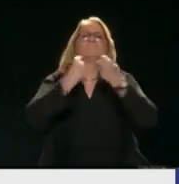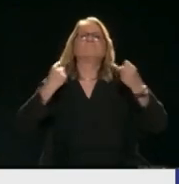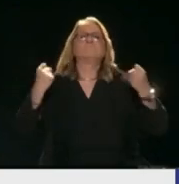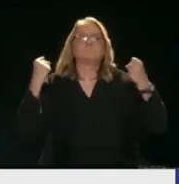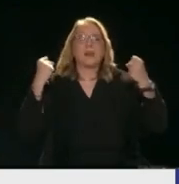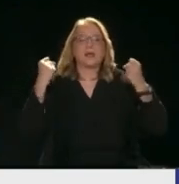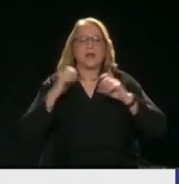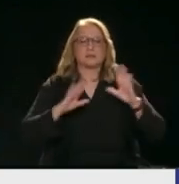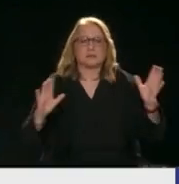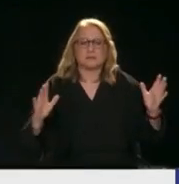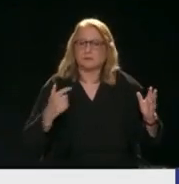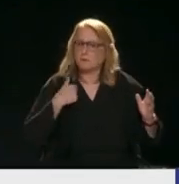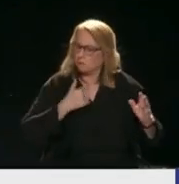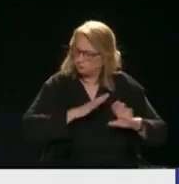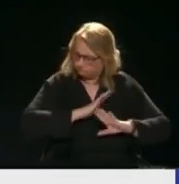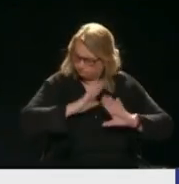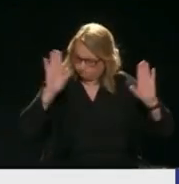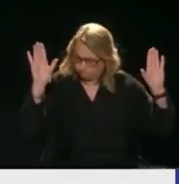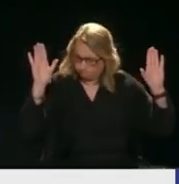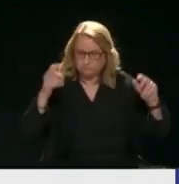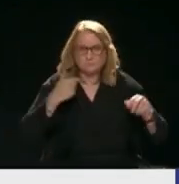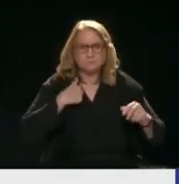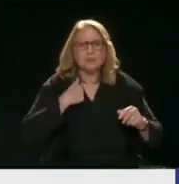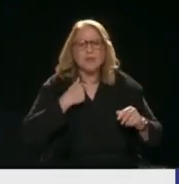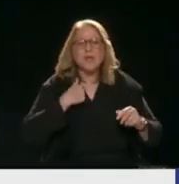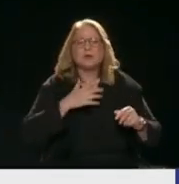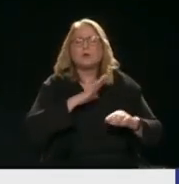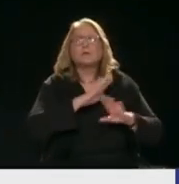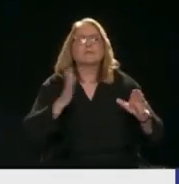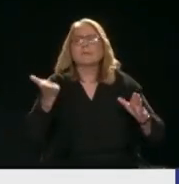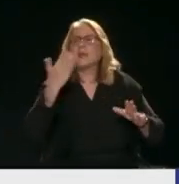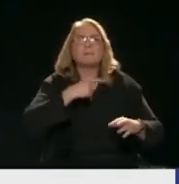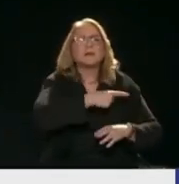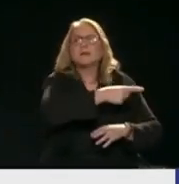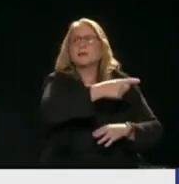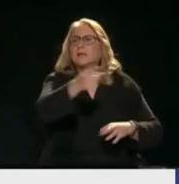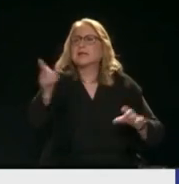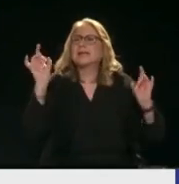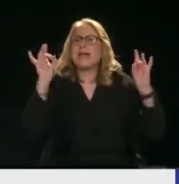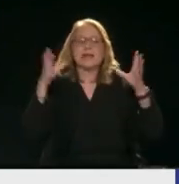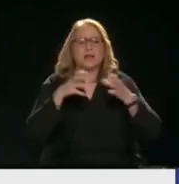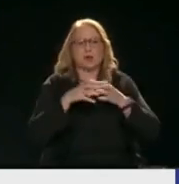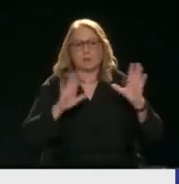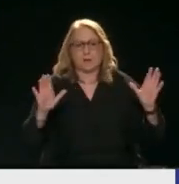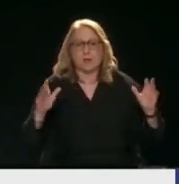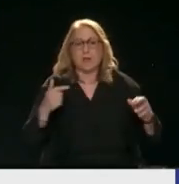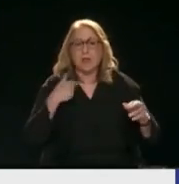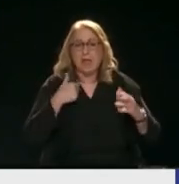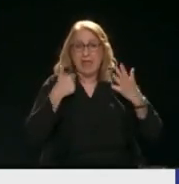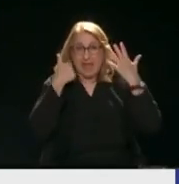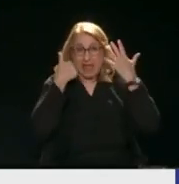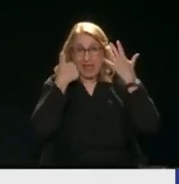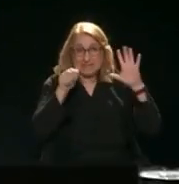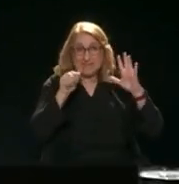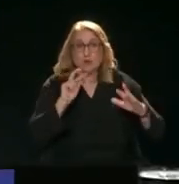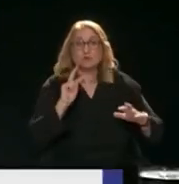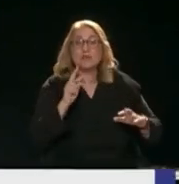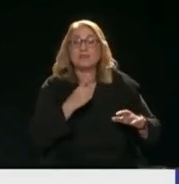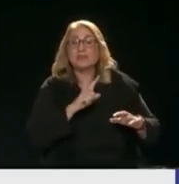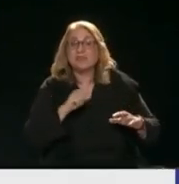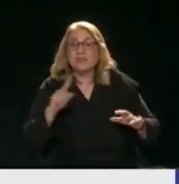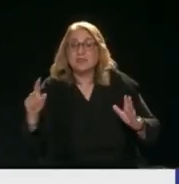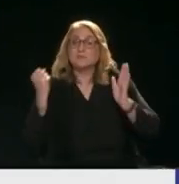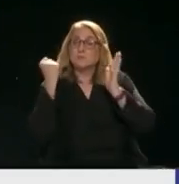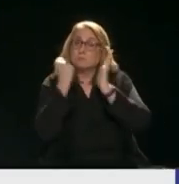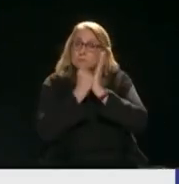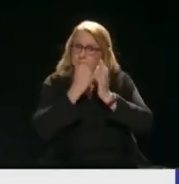με τόσο πλούτο που δεν φαντάζεται Ο οποίος είναι επιστοποιημένος Ακόμα και σήμερα Τα 600 δις που είναι πάρα πολύ λίγα μπροστά στον πλούτο της Ελλάδος Είναι επιστοποιημένα